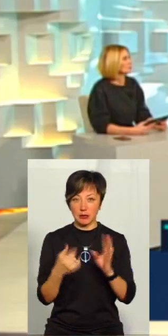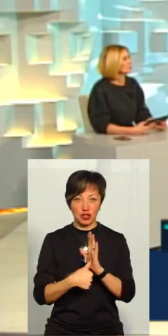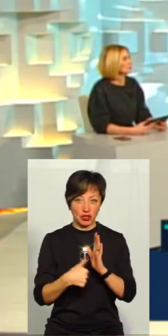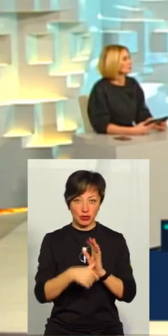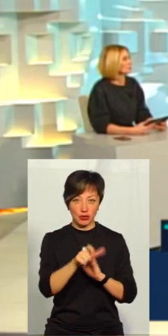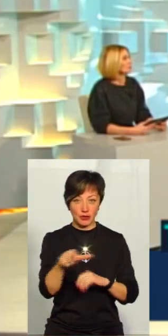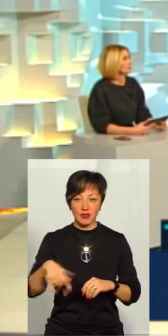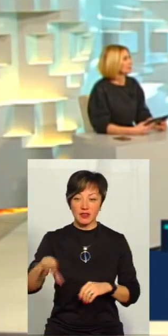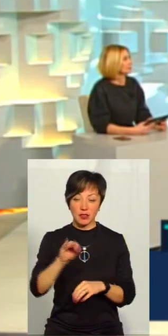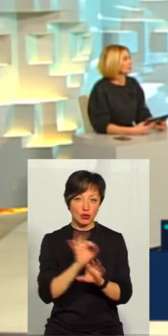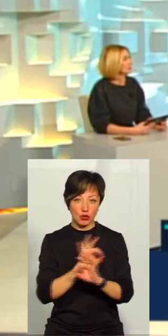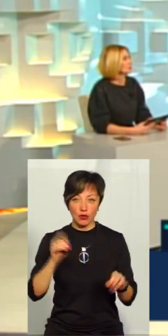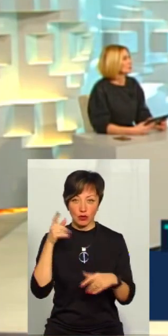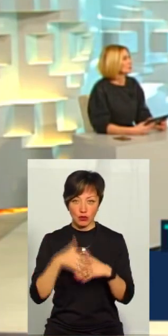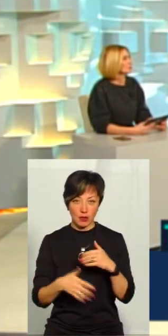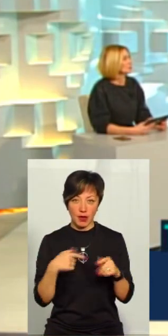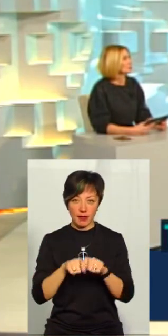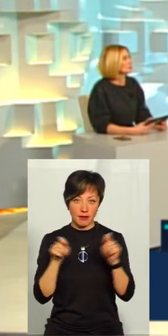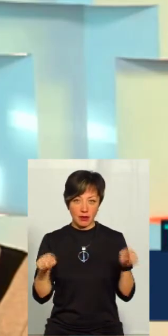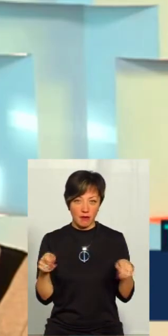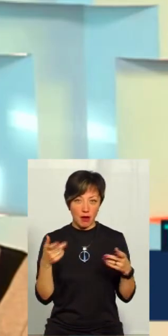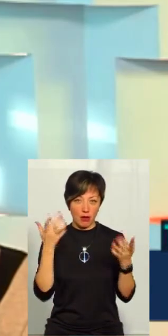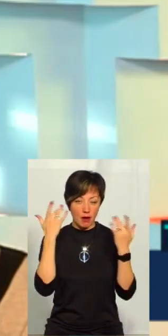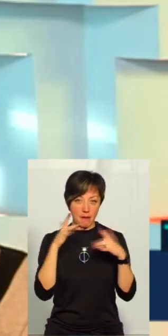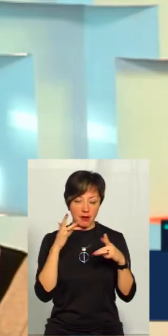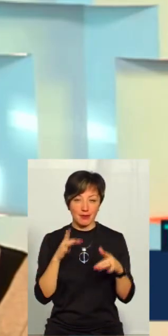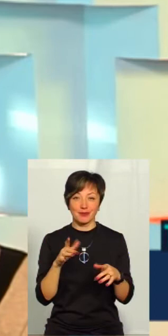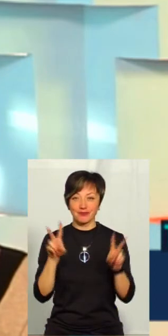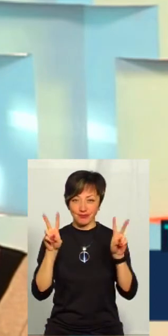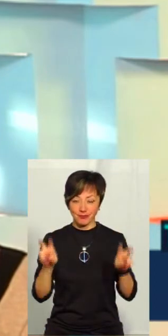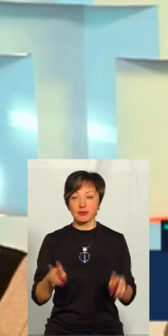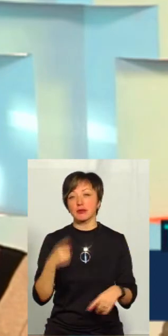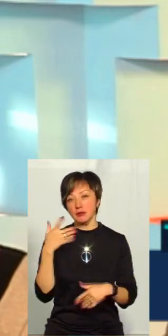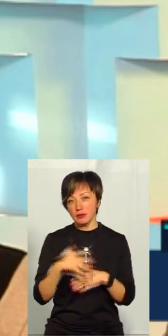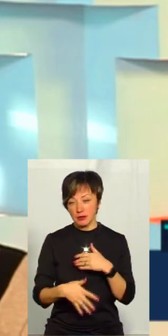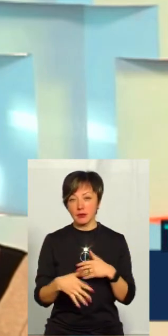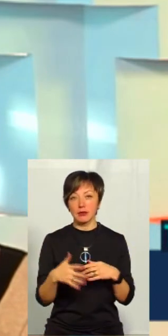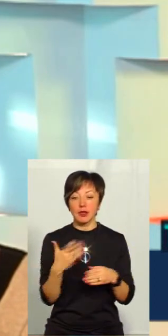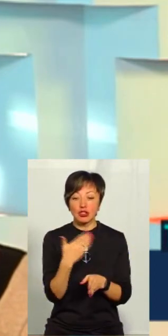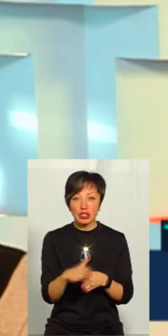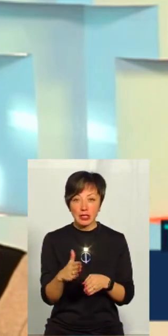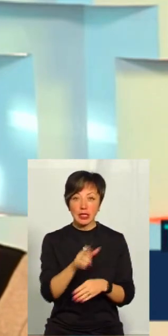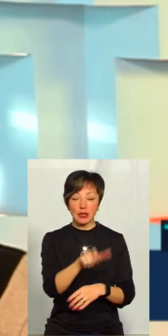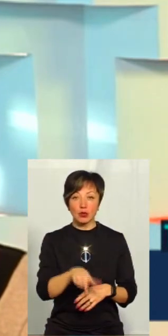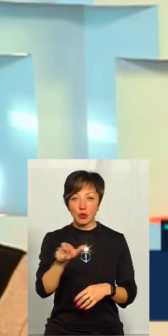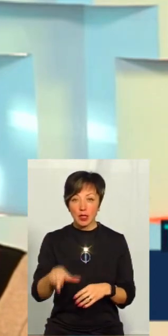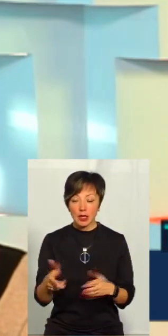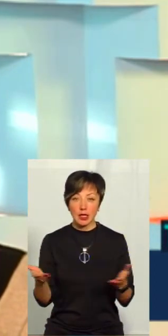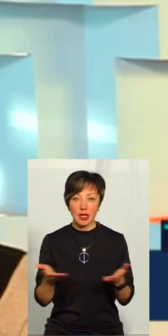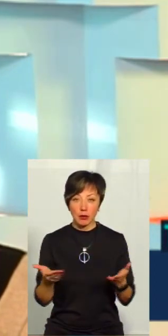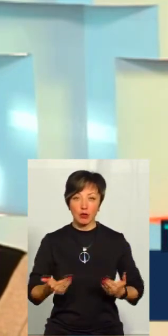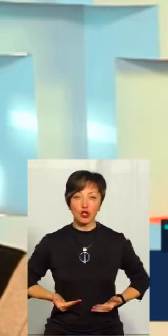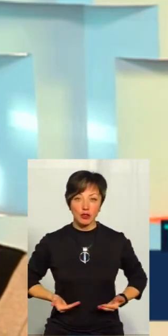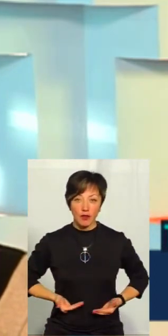треба 6. Всі це чудово розуміють. Я не відкриваю Америку. І зрозуміло, що значна частина навіть мешканців, які